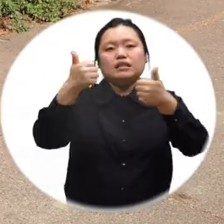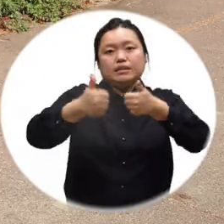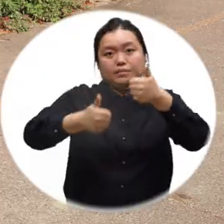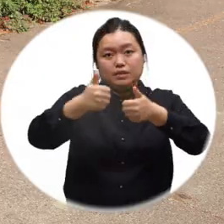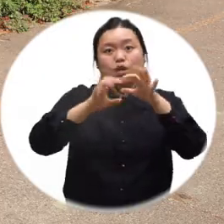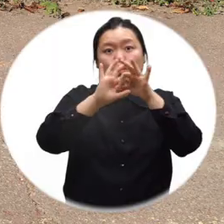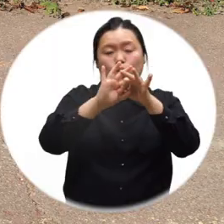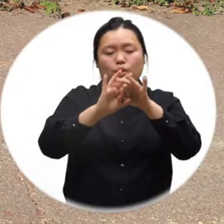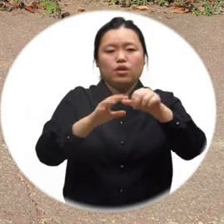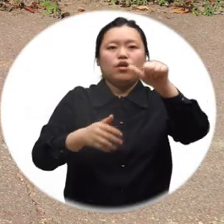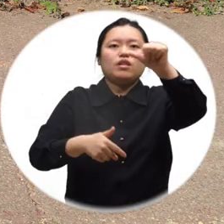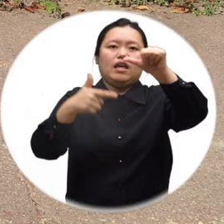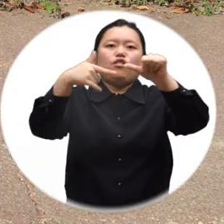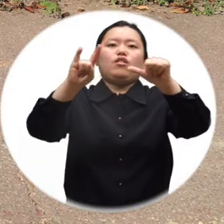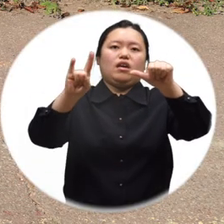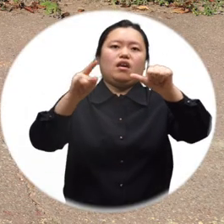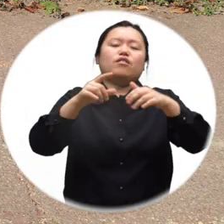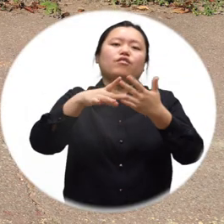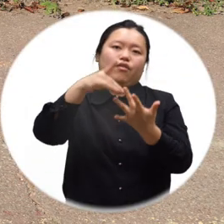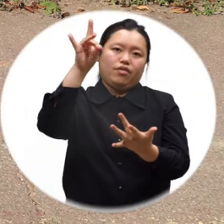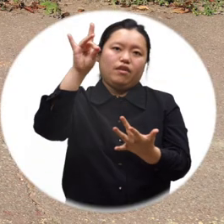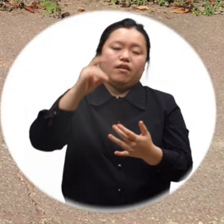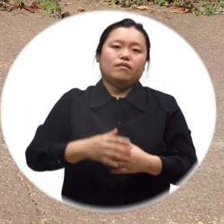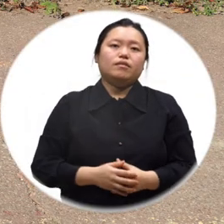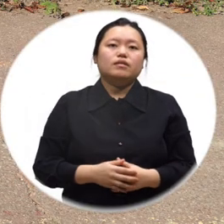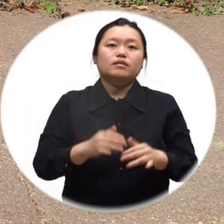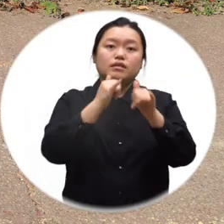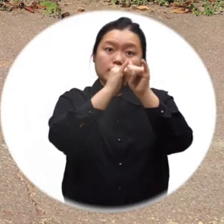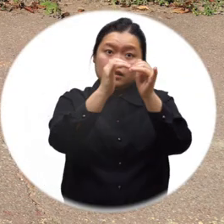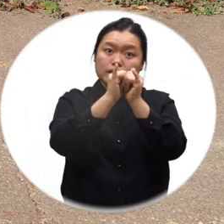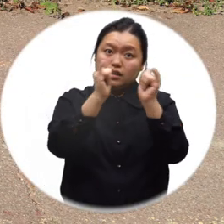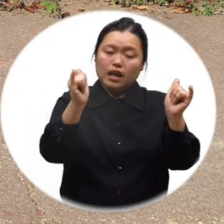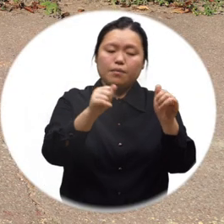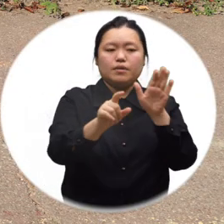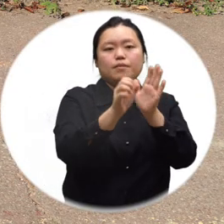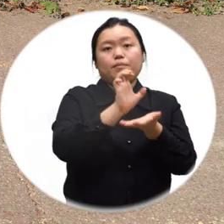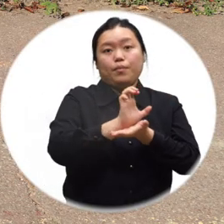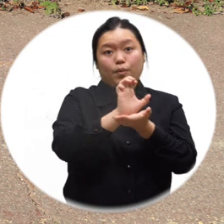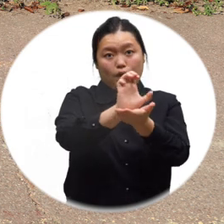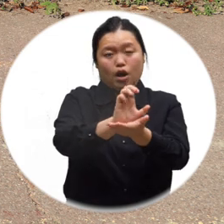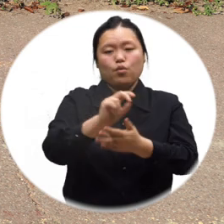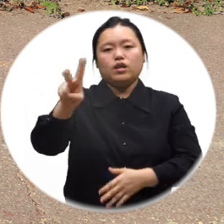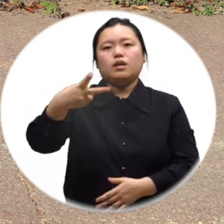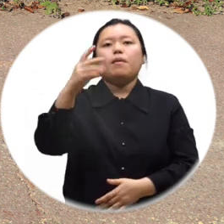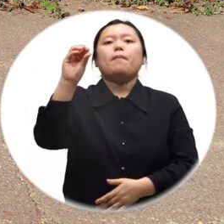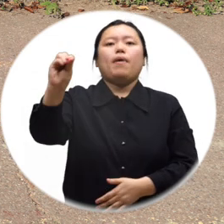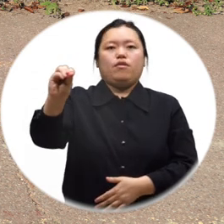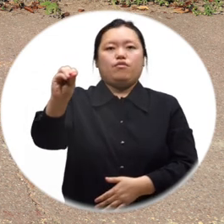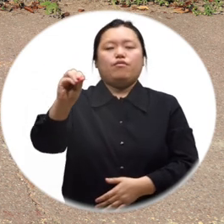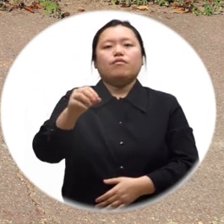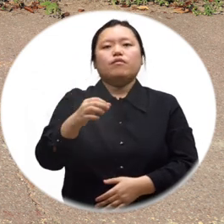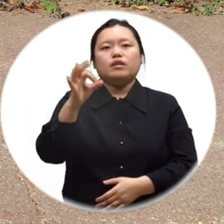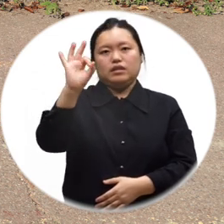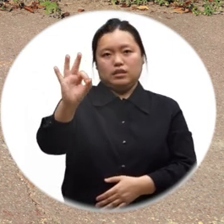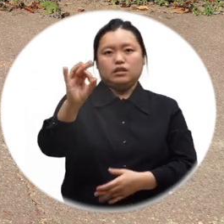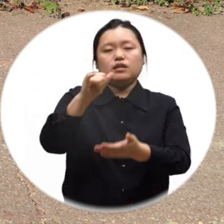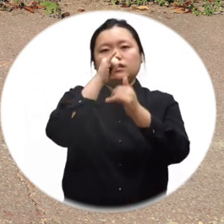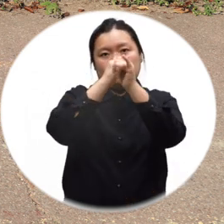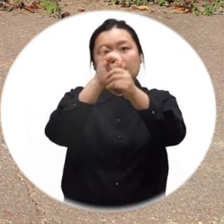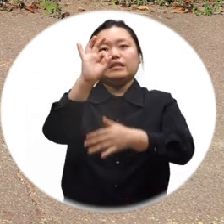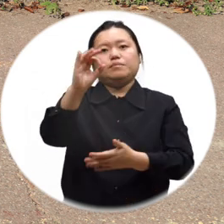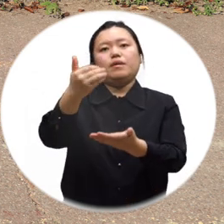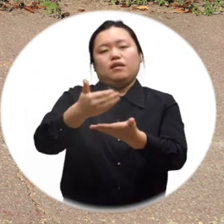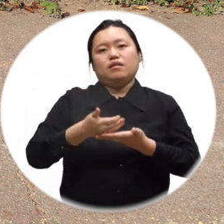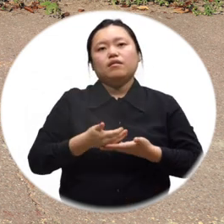선정하게 됩니다. 수상자들은 시장표창과 함께 총 200만원의 상금을 타게 되는데요. 이를 통해 시민의